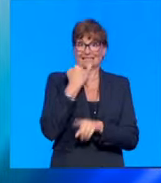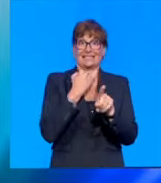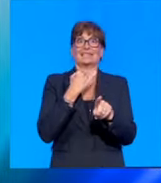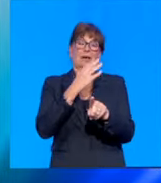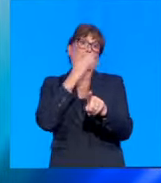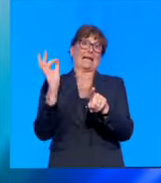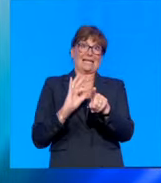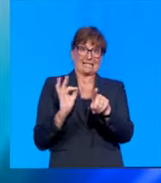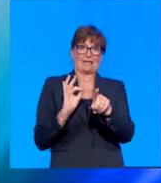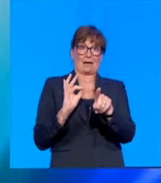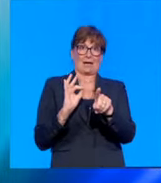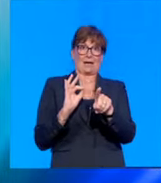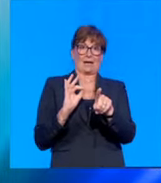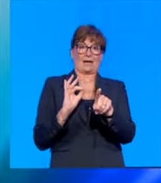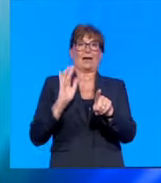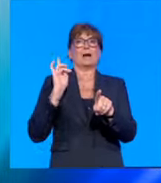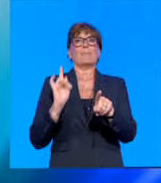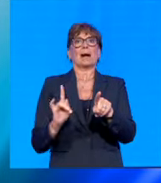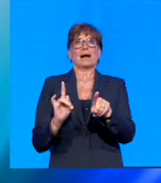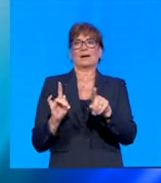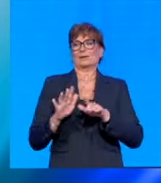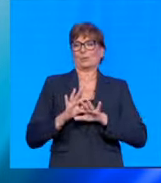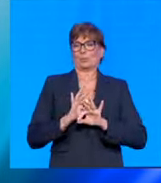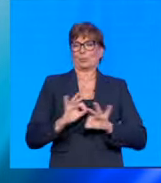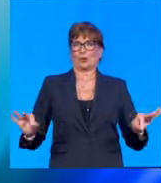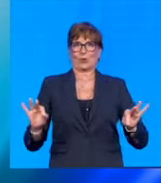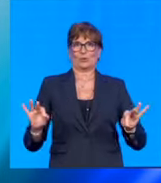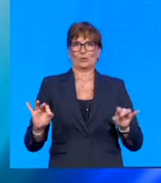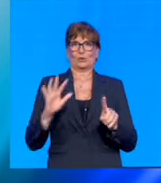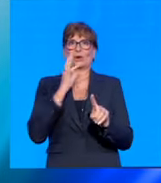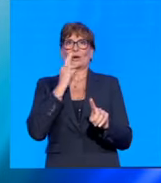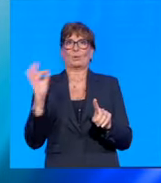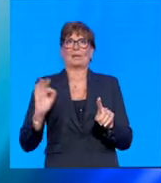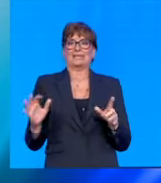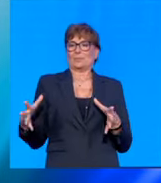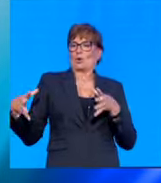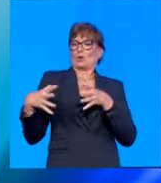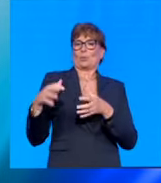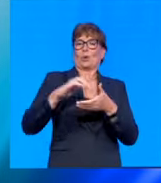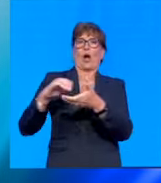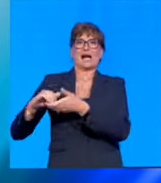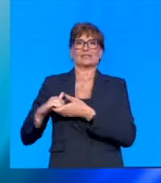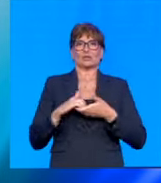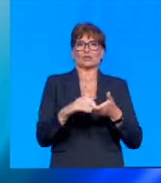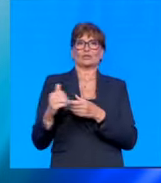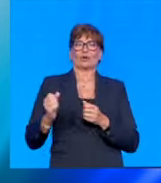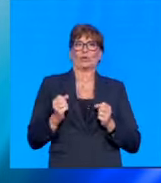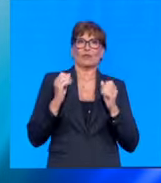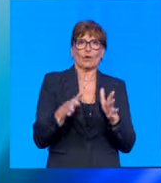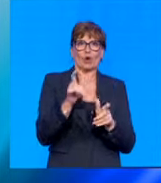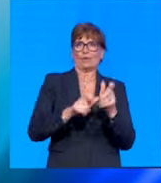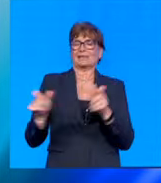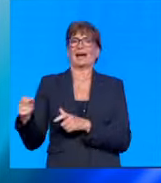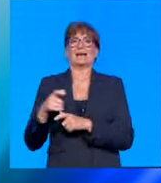in campo anche un meraviglioso parterre, un meraviglioso gruppo di associazioni, di volontari,